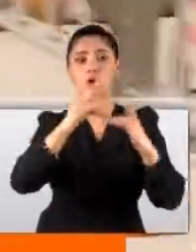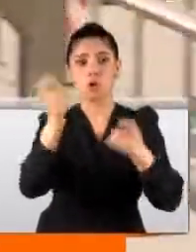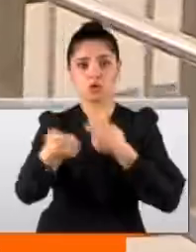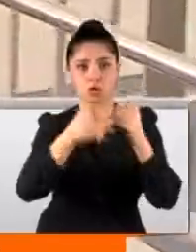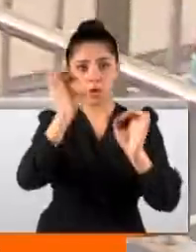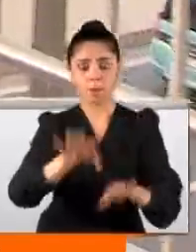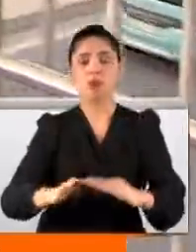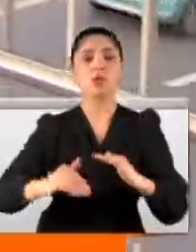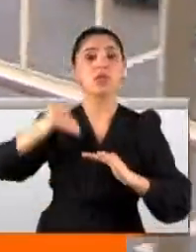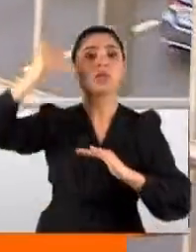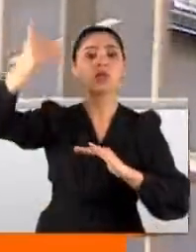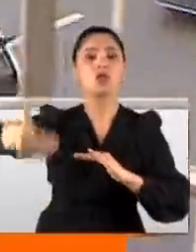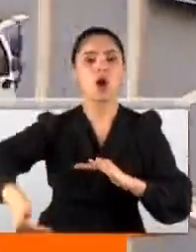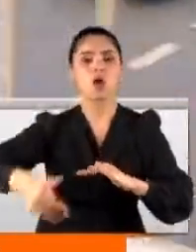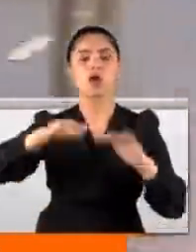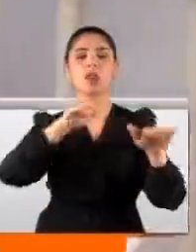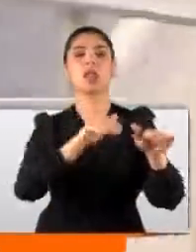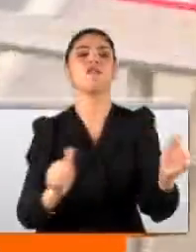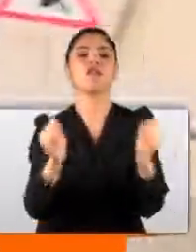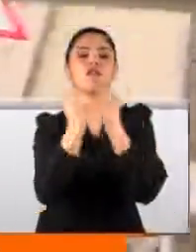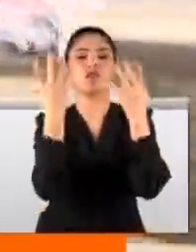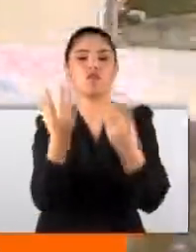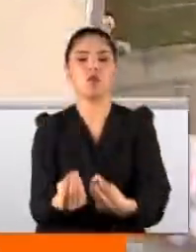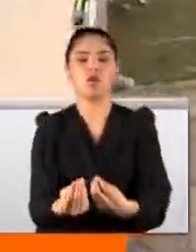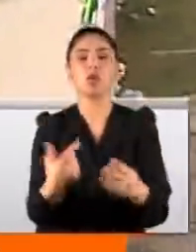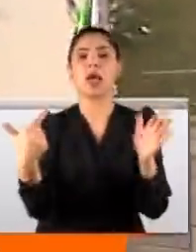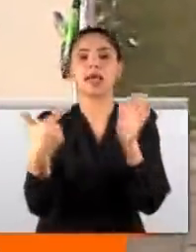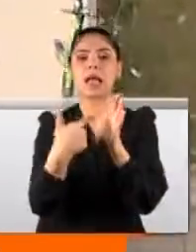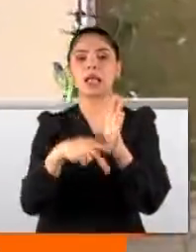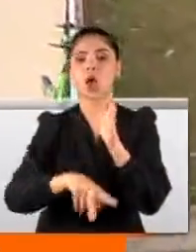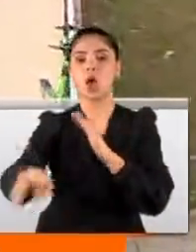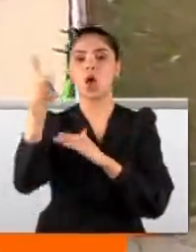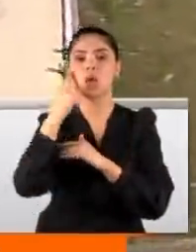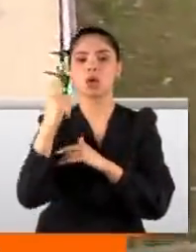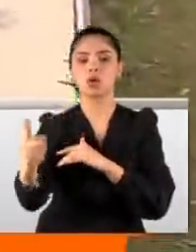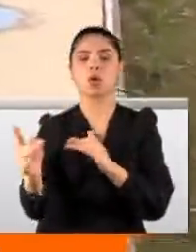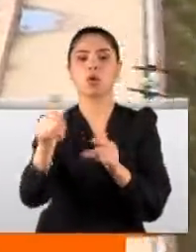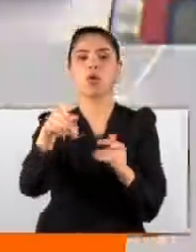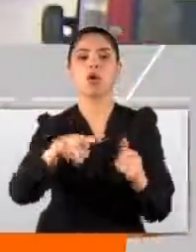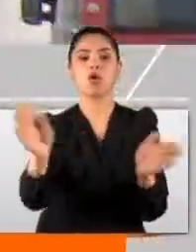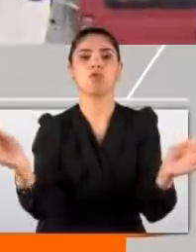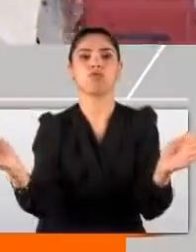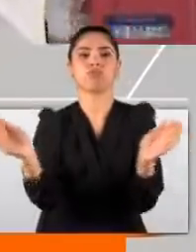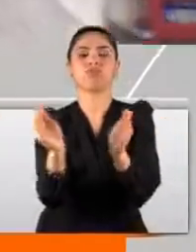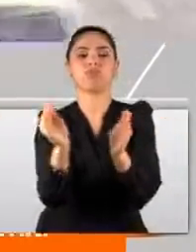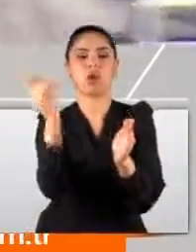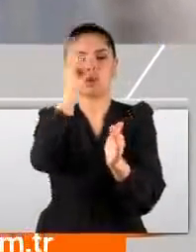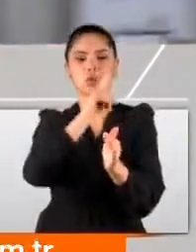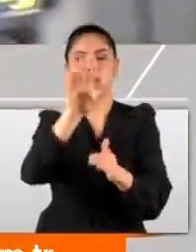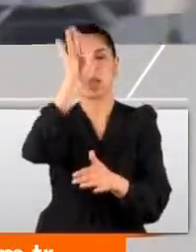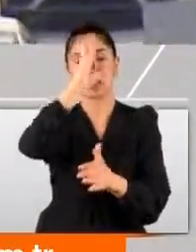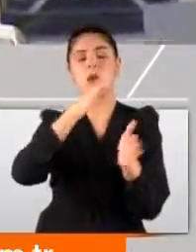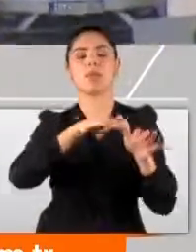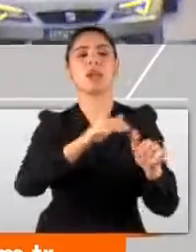andan itibaren de trafik yoğunluğu arttı. Çünkü Kadıköy yönüne giden yol daraltıldı. İstanbul'un her yerinde trafik